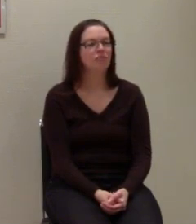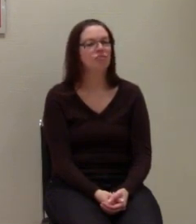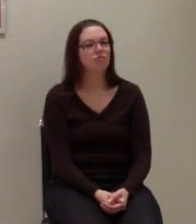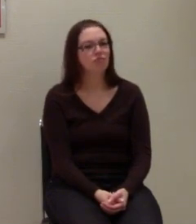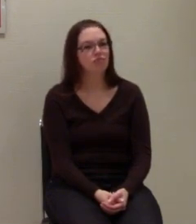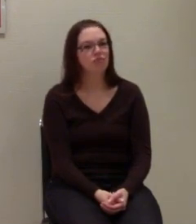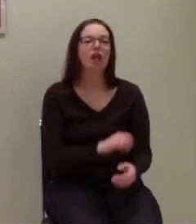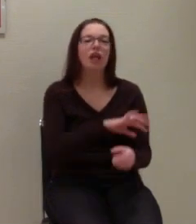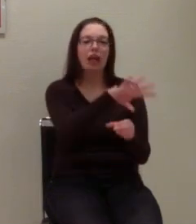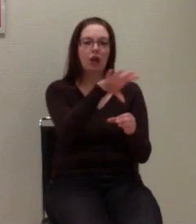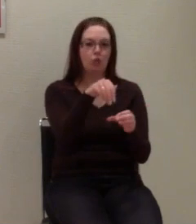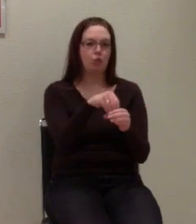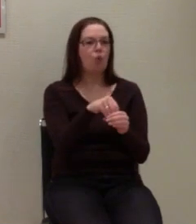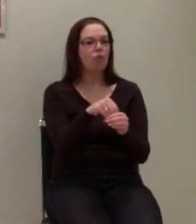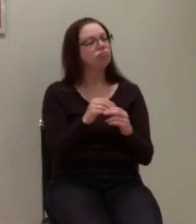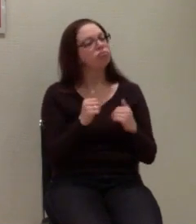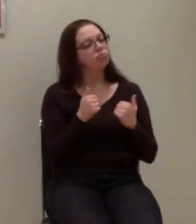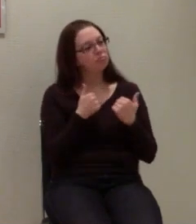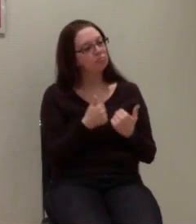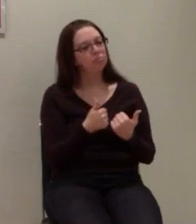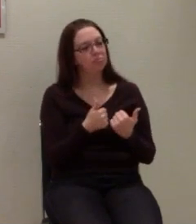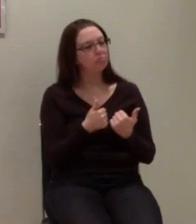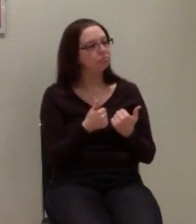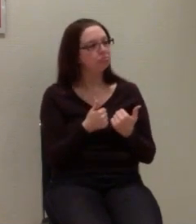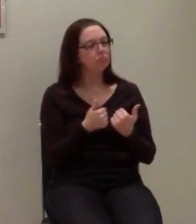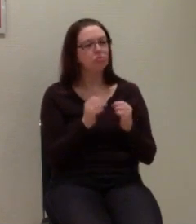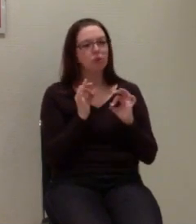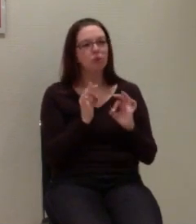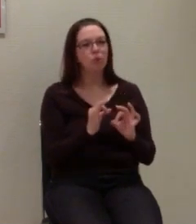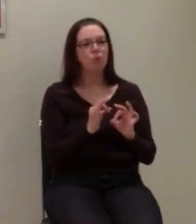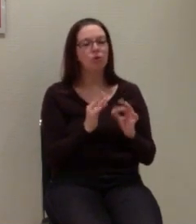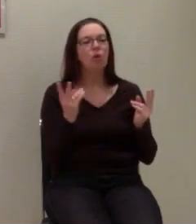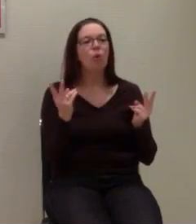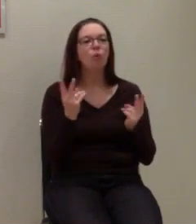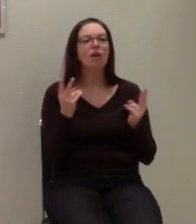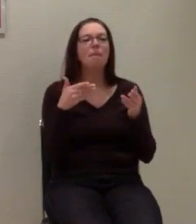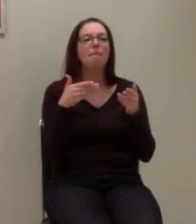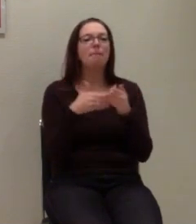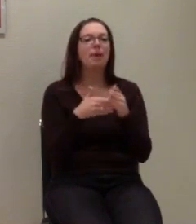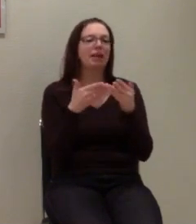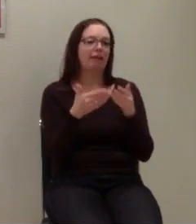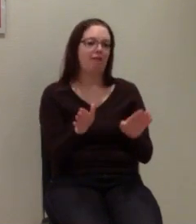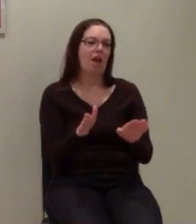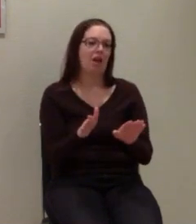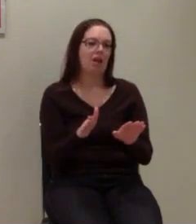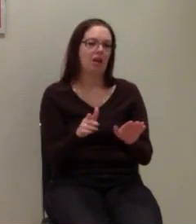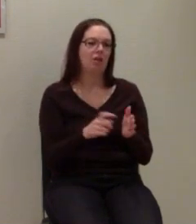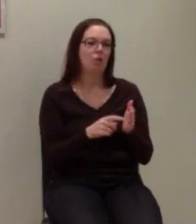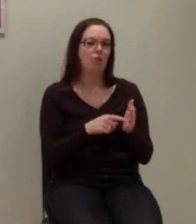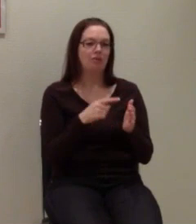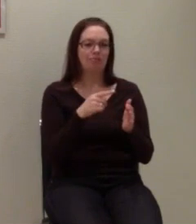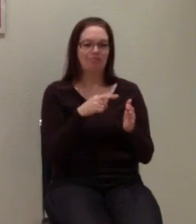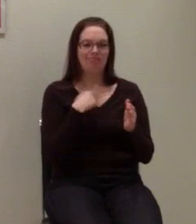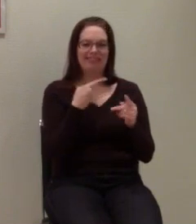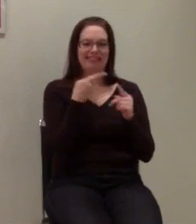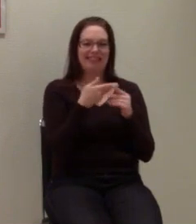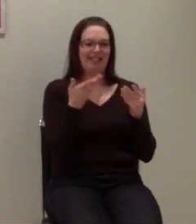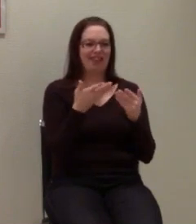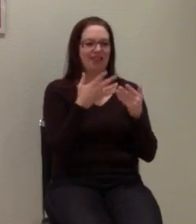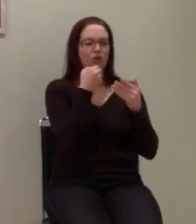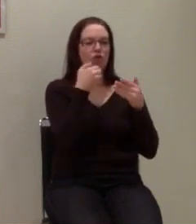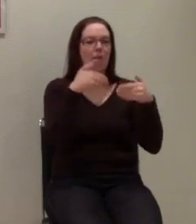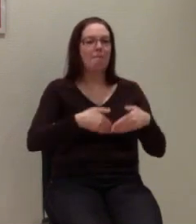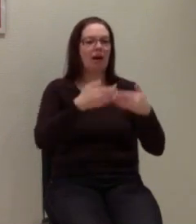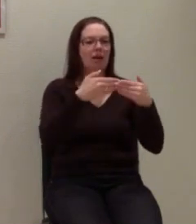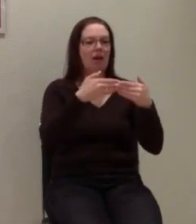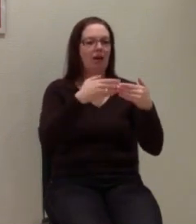Inklusion kann ich mich mit anschließen, was vielleicht auch noch ein Punkt wäre, wäre schlicht Barrierefreiheit, weil wir Barrieren abbauen wollen und zwar für jeden Menschen,